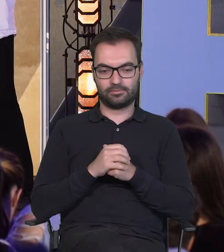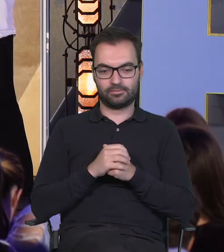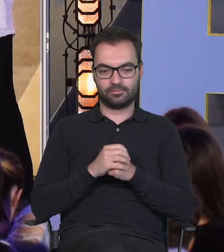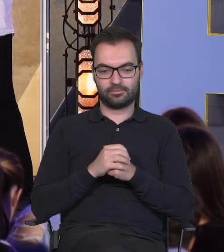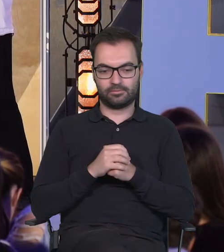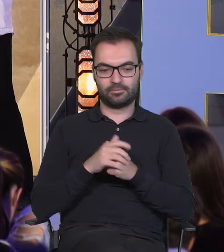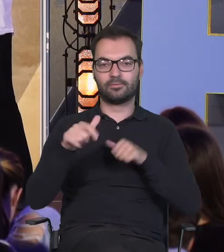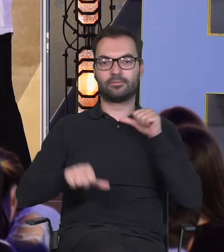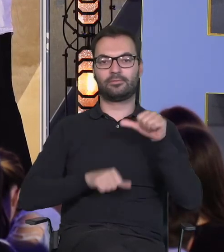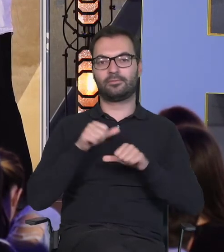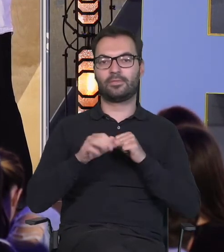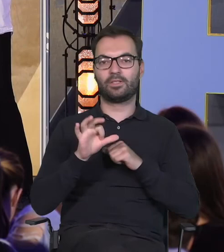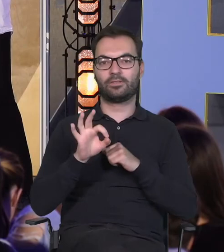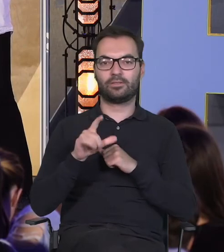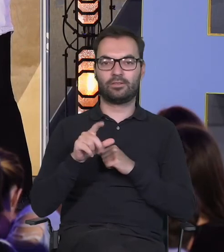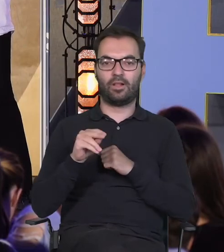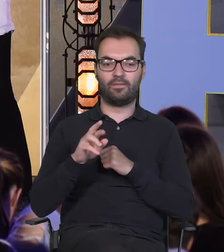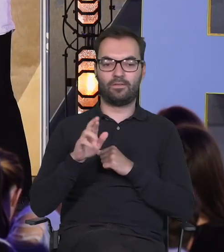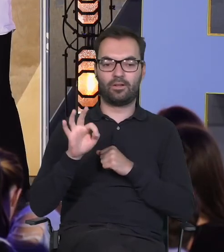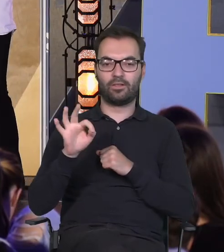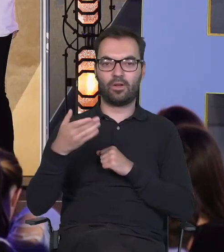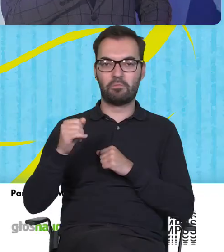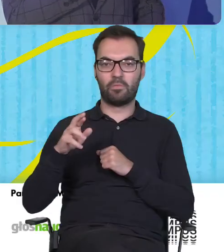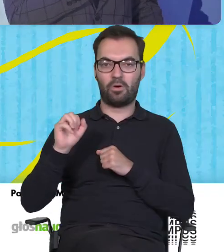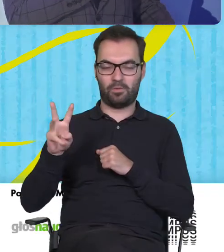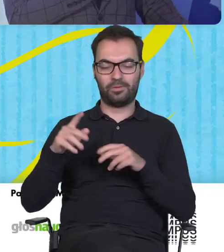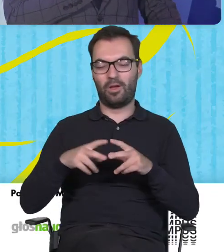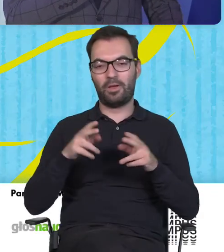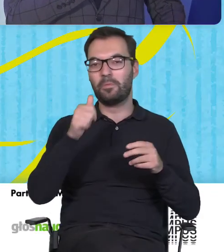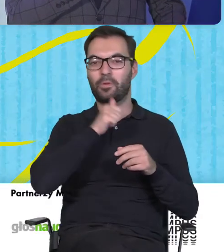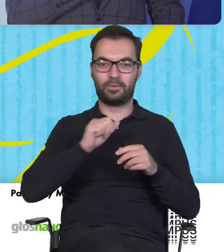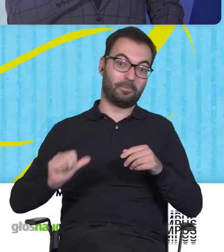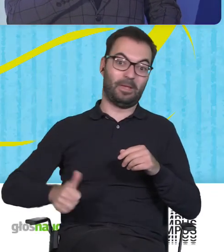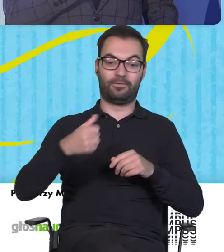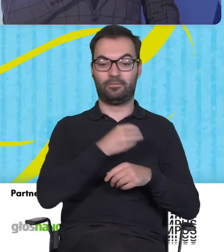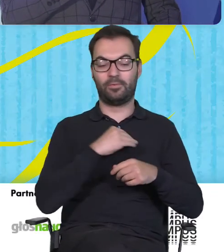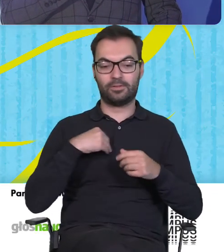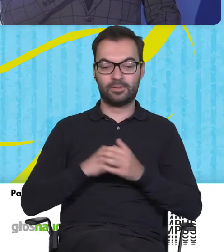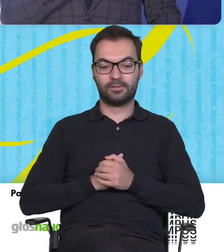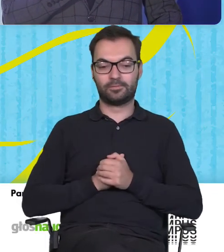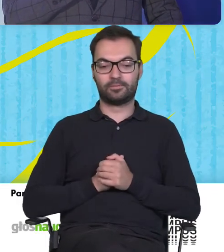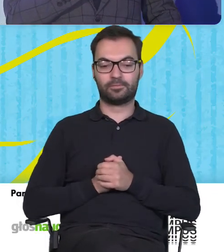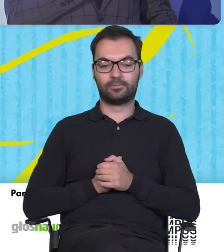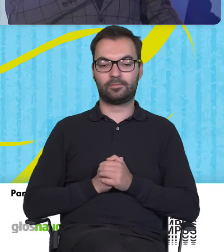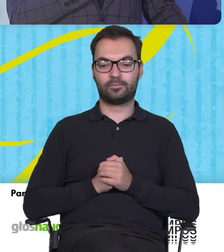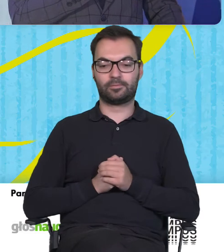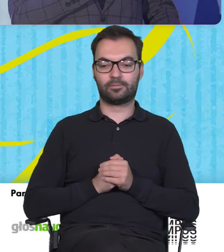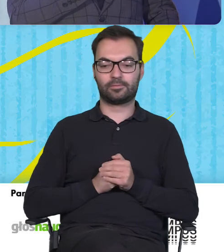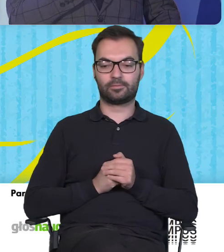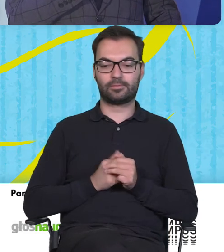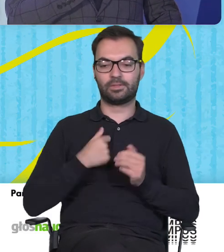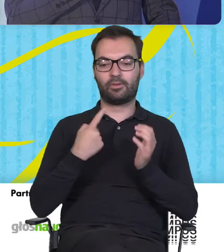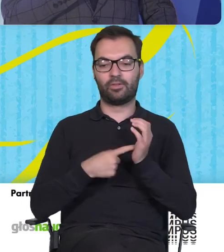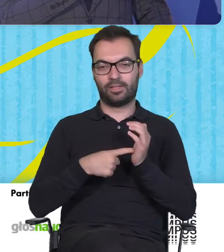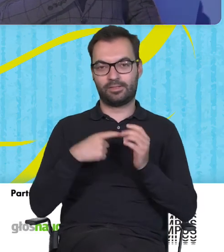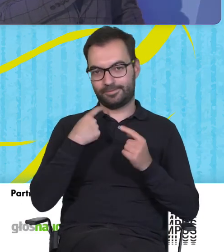W tym roku program Soul for Tomorrow była to elecja pilotażowa, czyli pierwsza w Polsce. Chciałbym Was może teraz z moimi ostatnimi